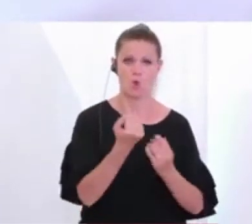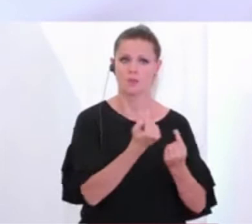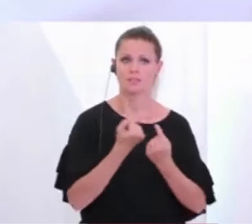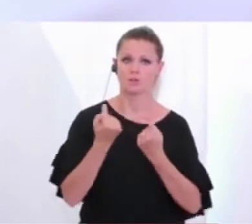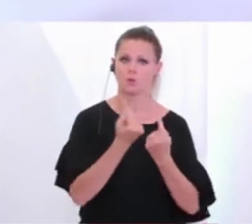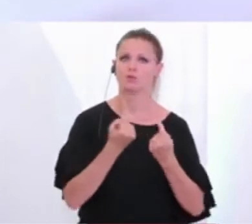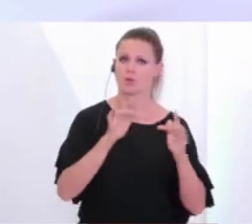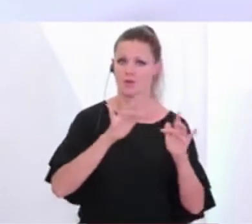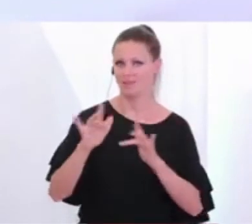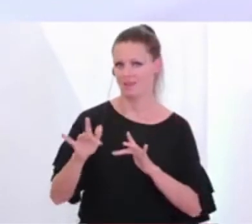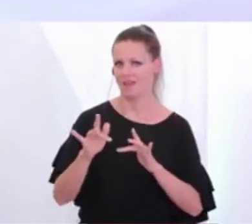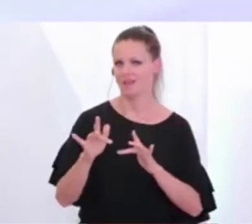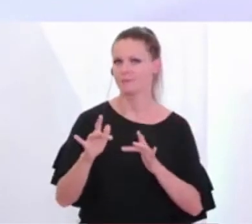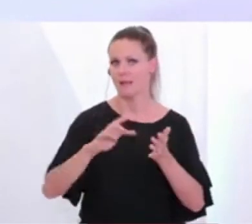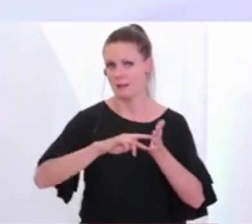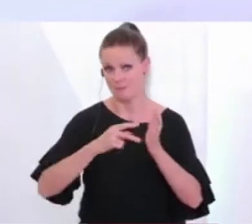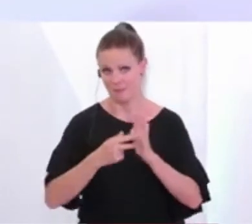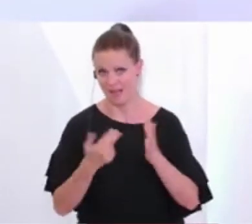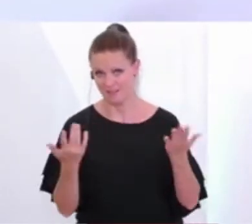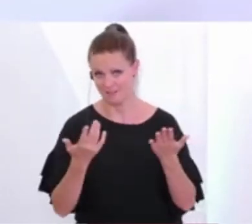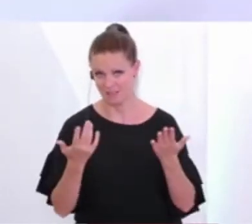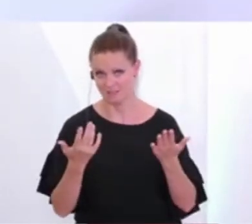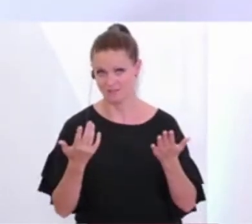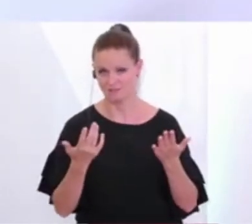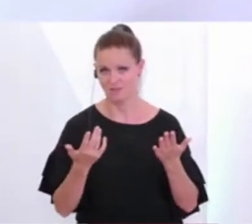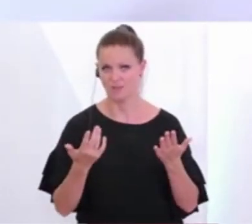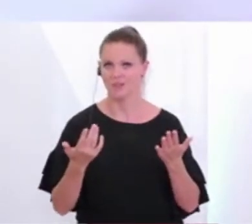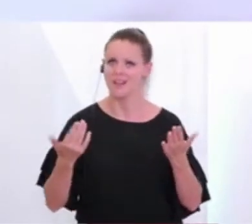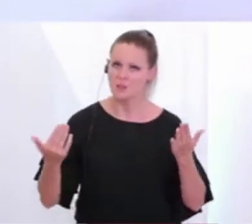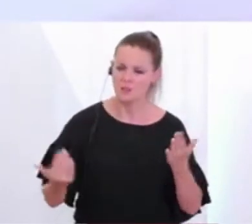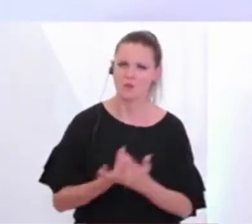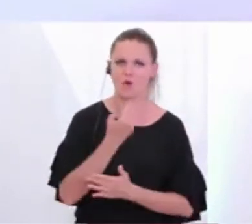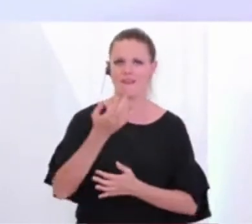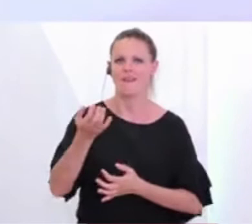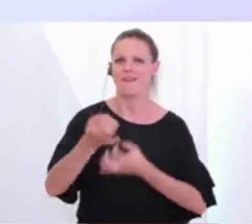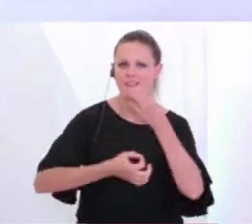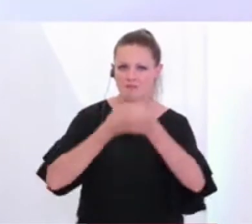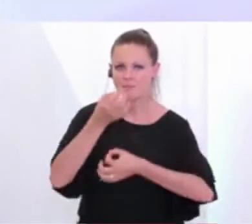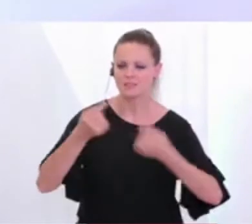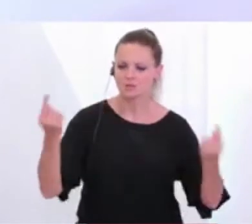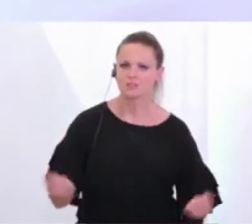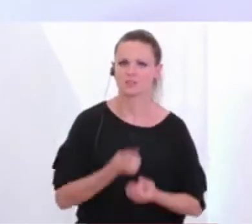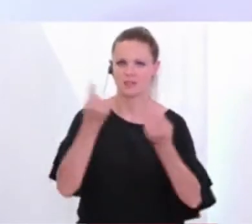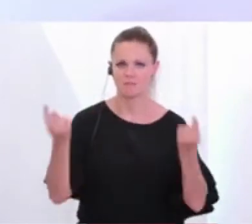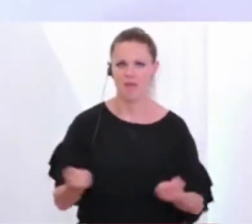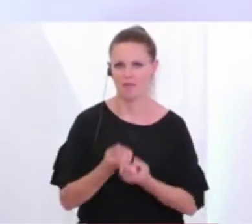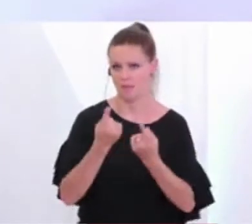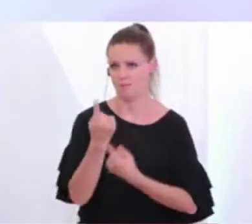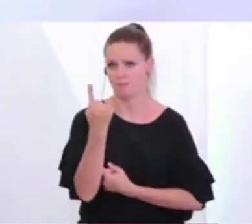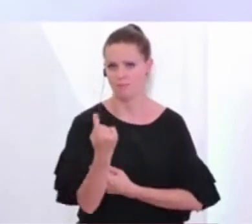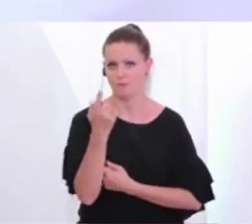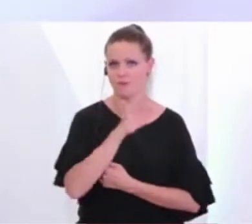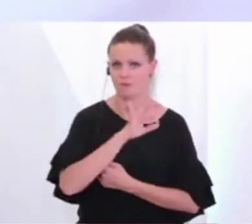auch das Vorhaben, dass wir jetzt eine weitere Informationskampagne starten, eine Informationskampagne